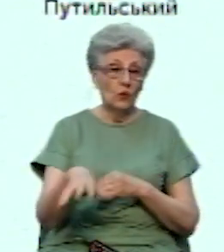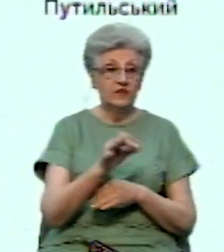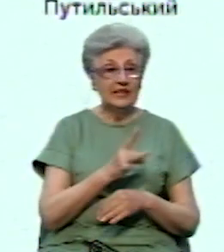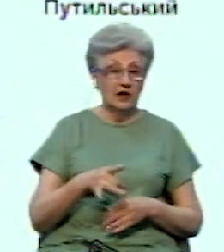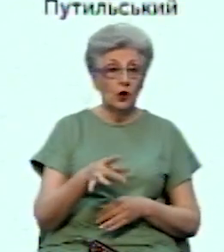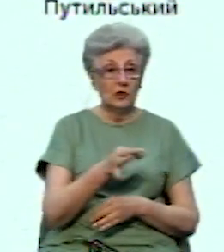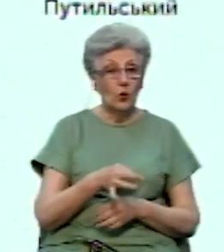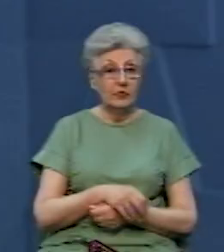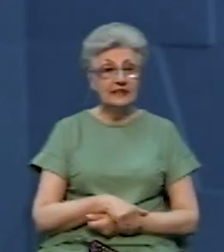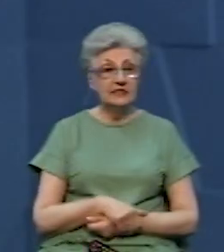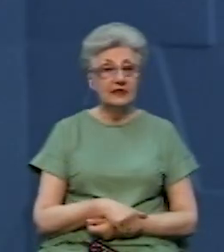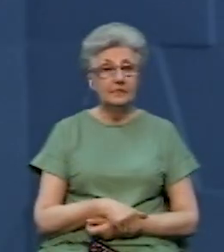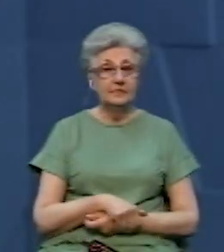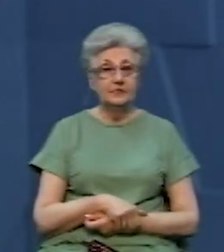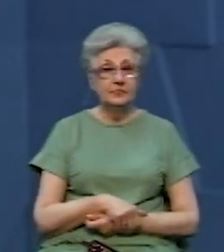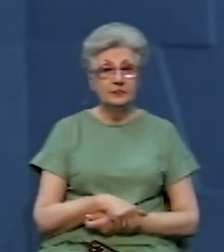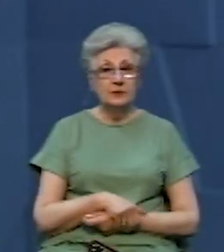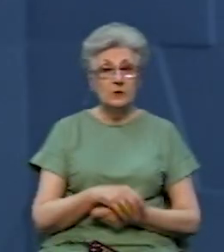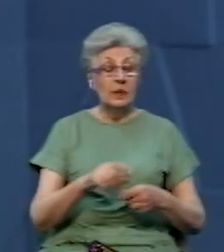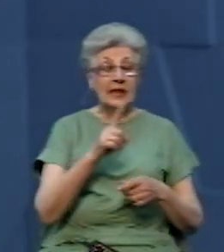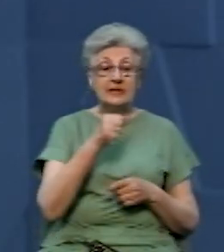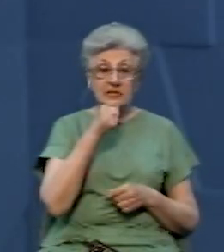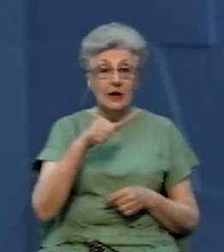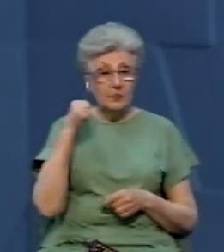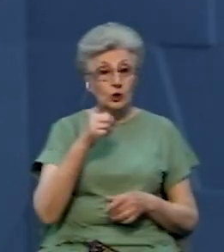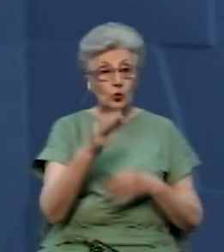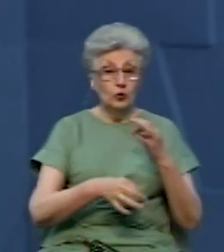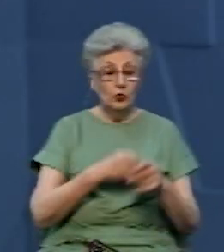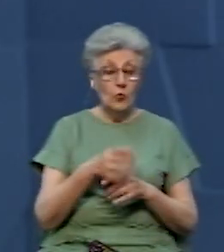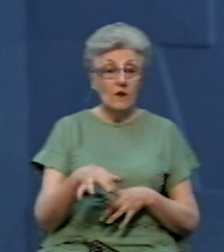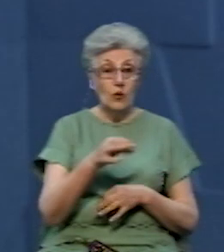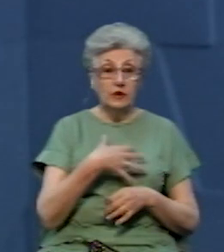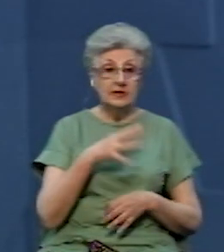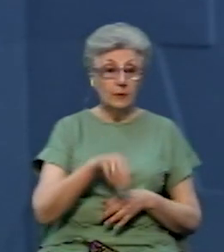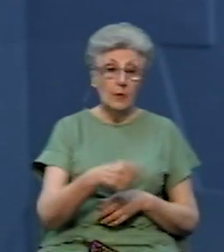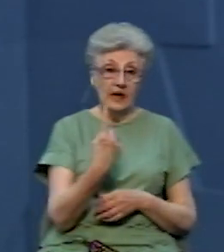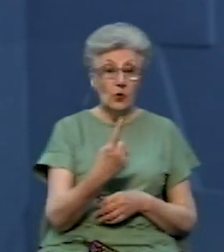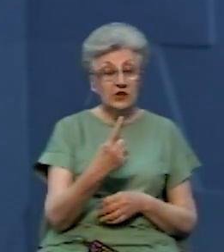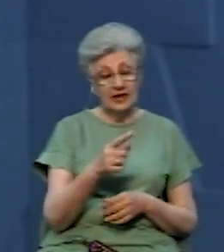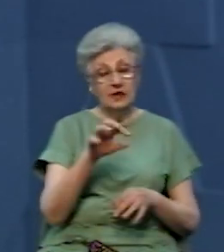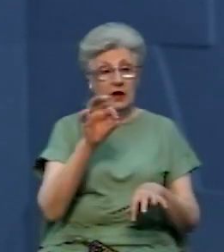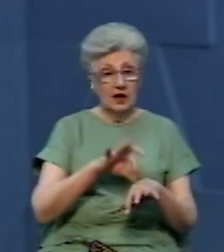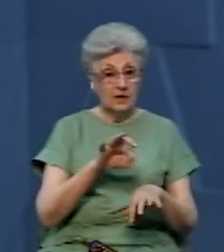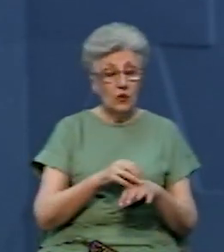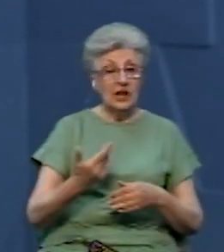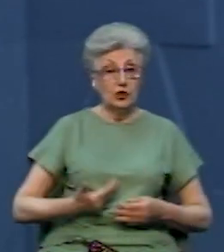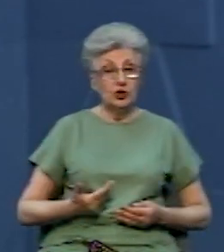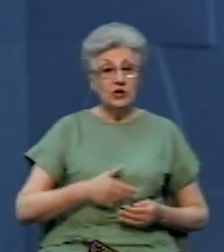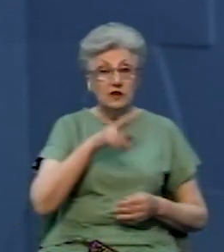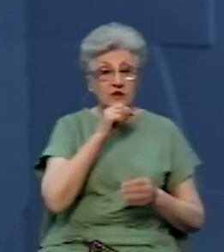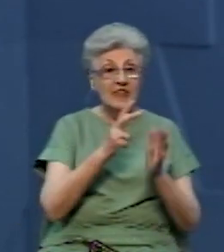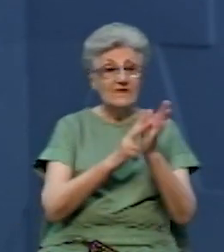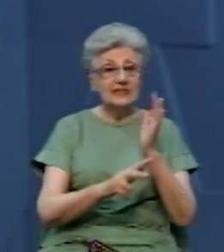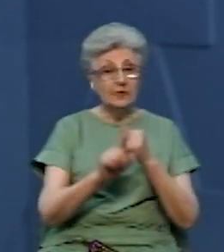області. За минулу добу в області помер один пацієнт з COVID-19. Жителю Чернівців був 81